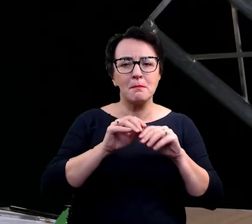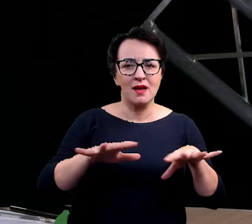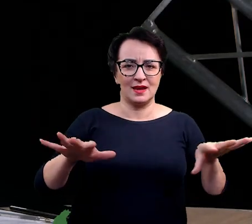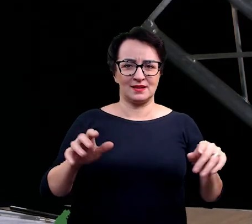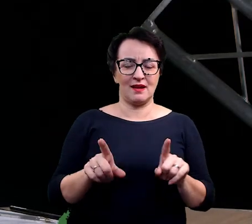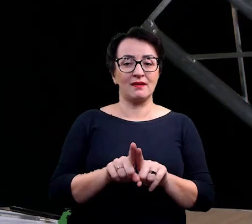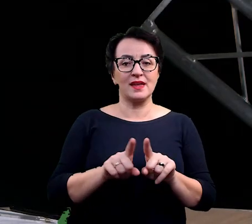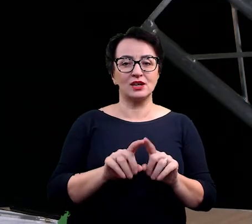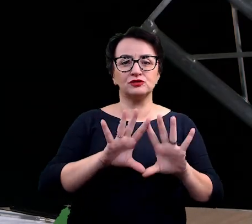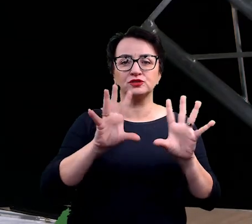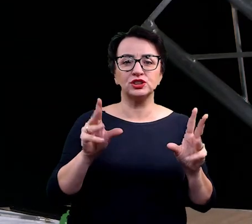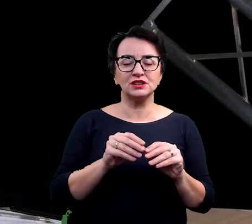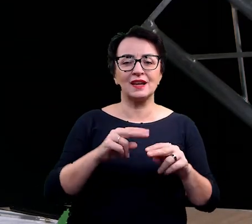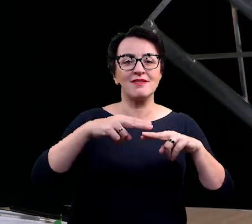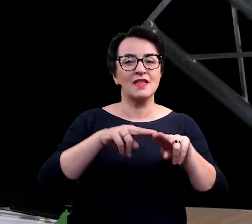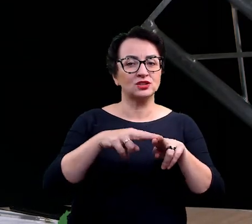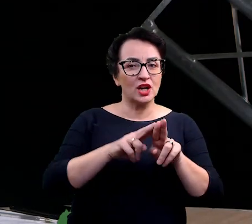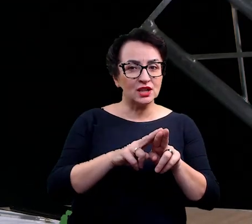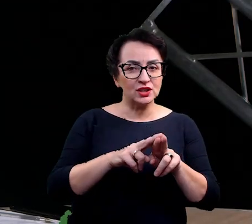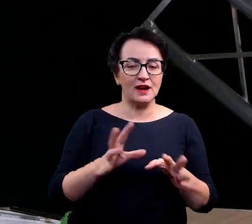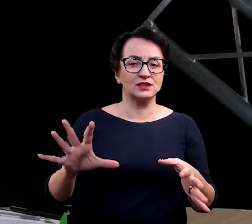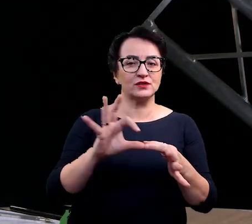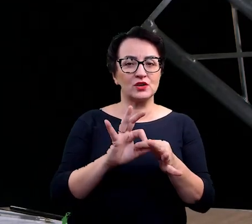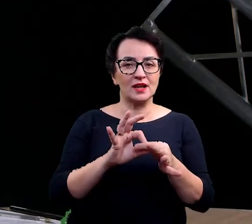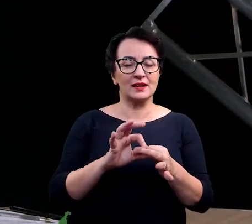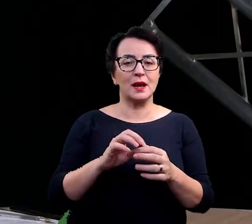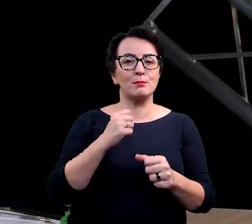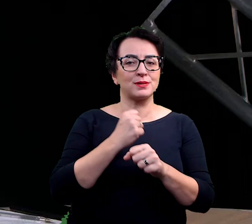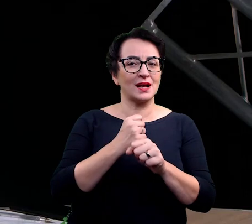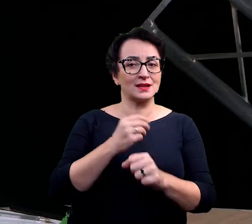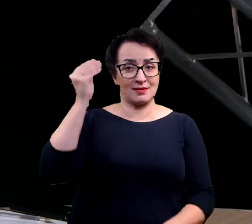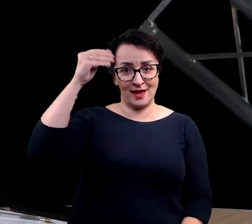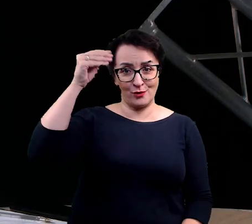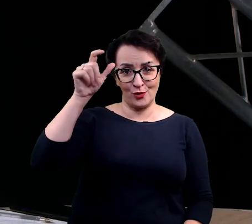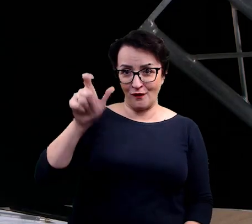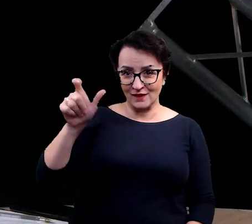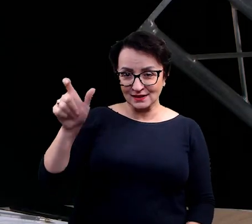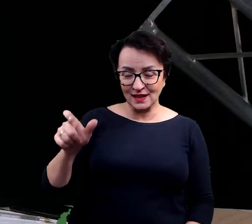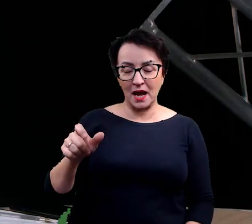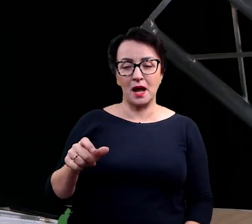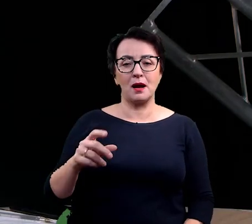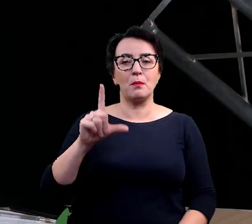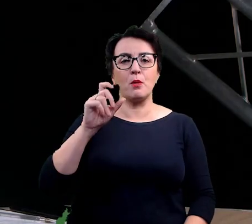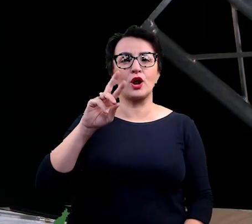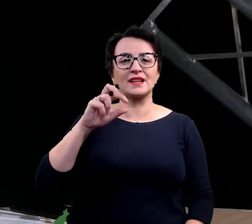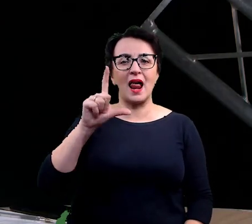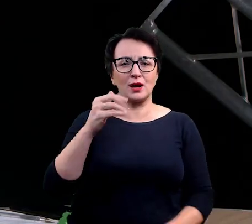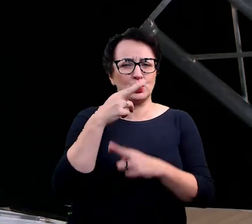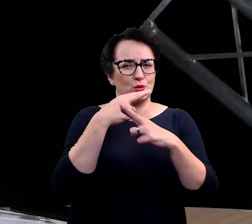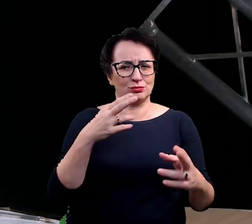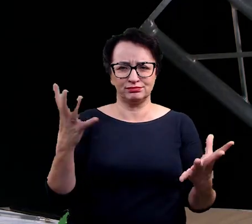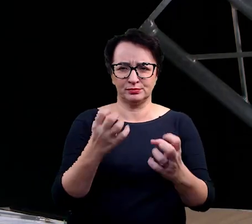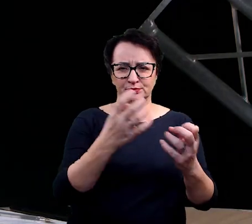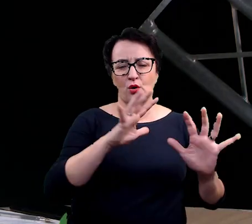wszystkich narzędziach, które związane są z pracą naukowca, więc możecie go znaleźć na różnych portalach. Zapraszam Państwa bardzo